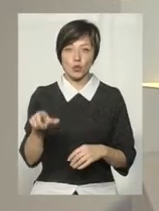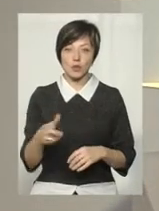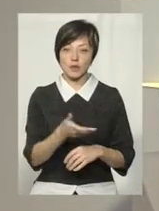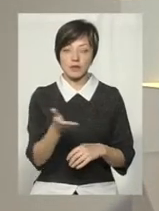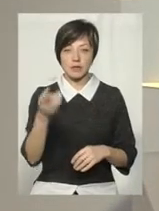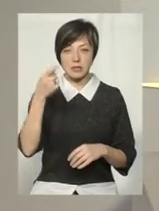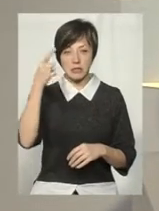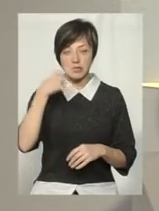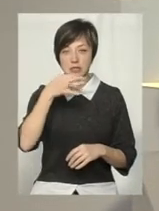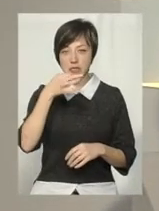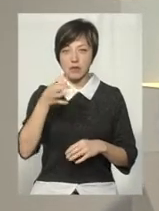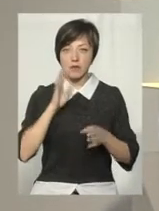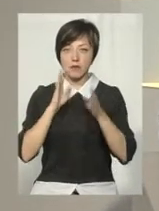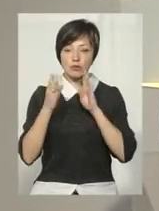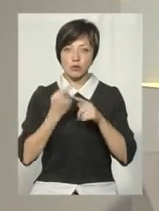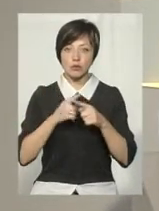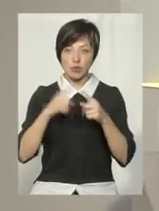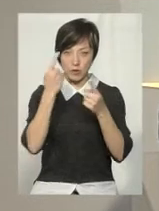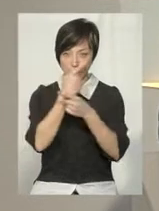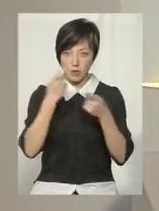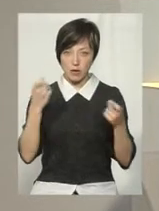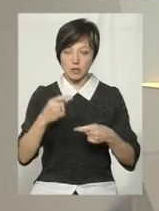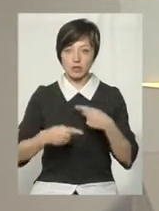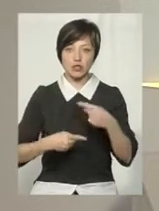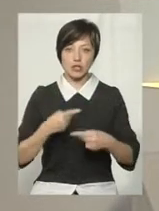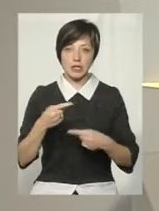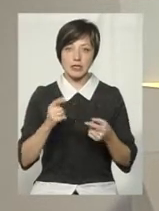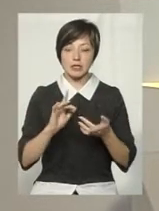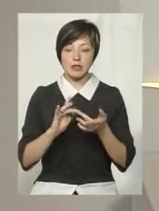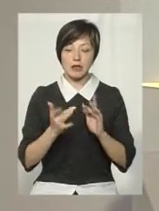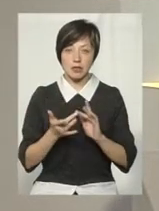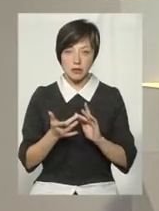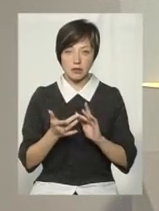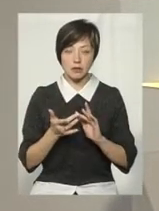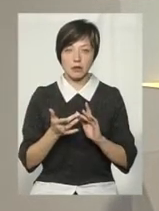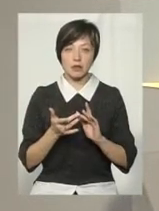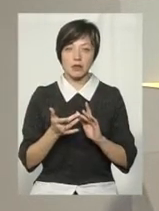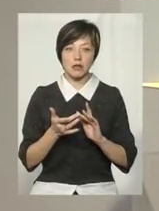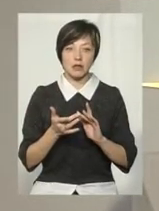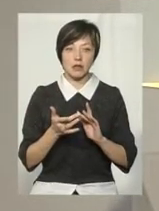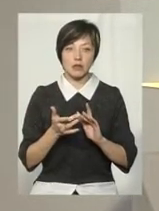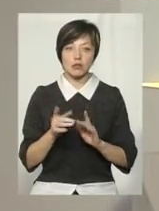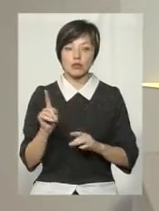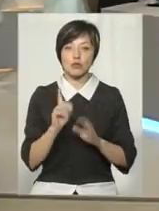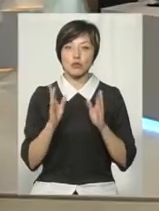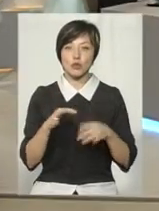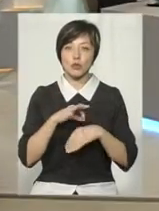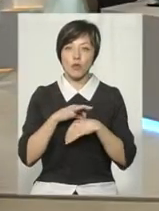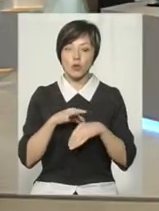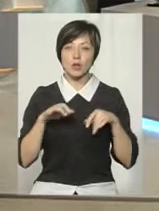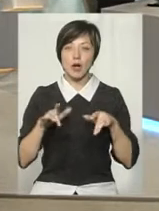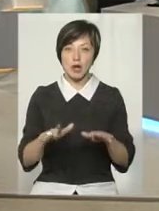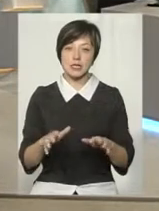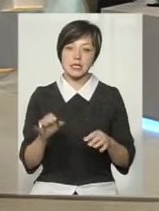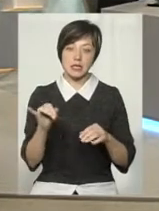у Фейсбуці якось цю інформацію, так, через соціальні мережі просували цю інформацію, що будете проводити акції.